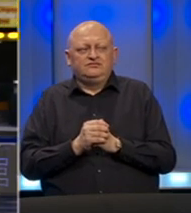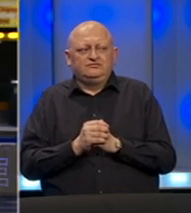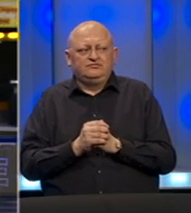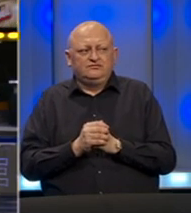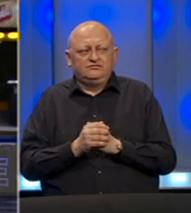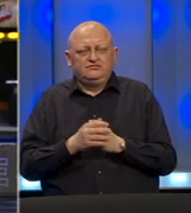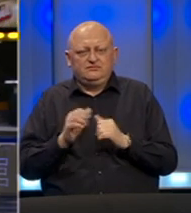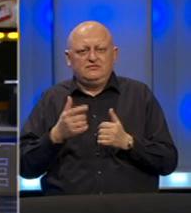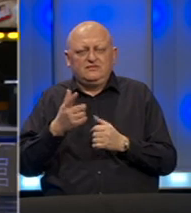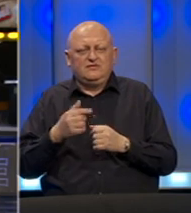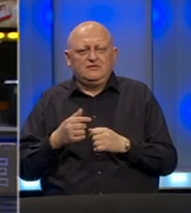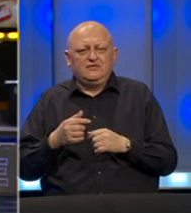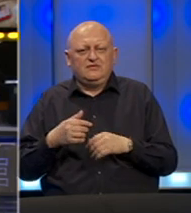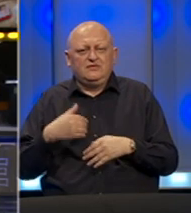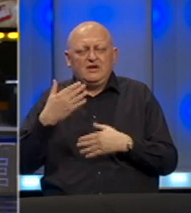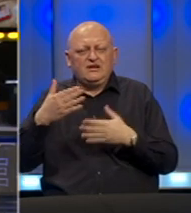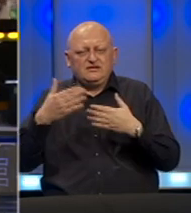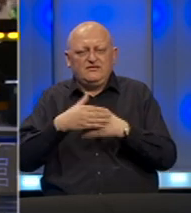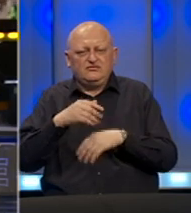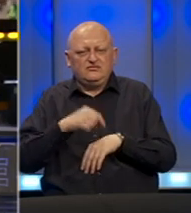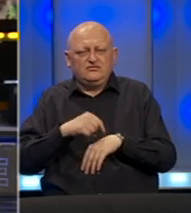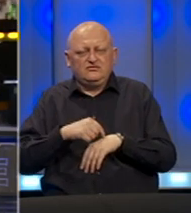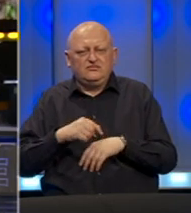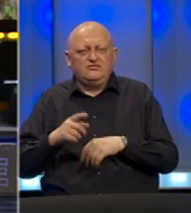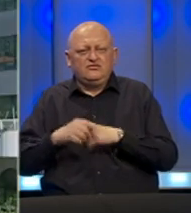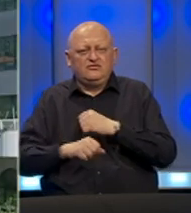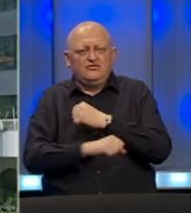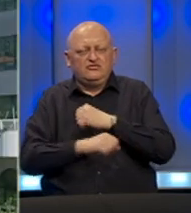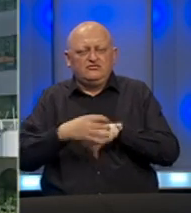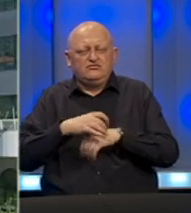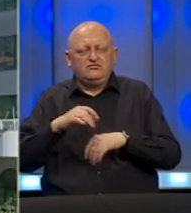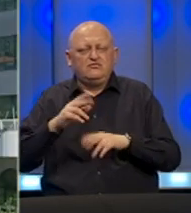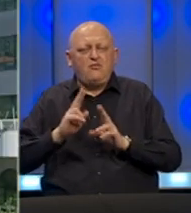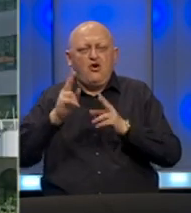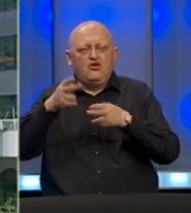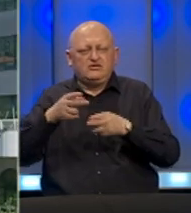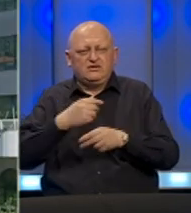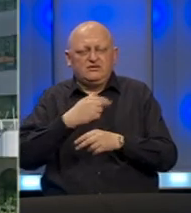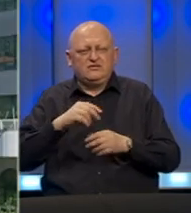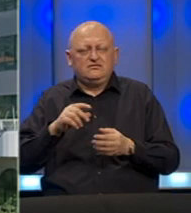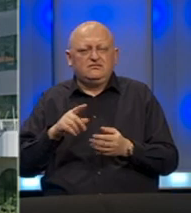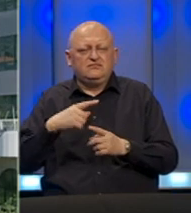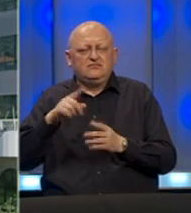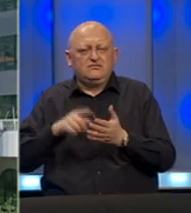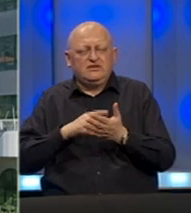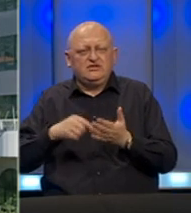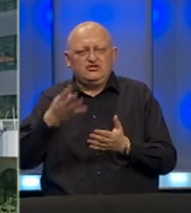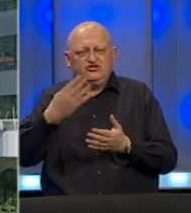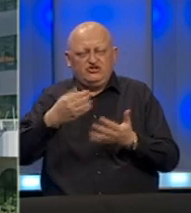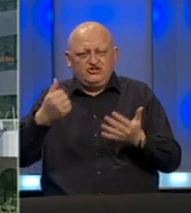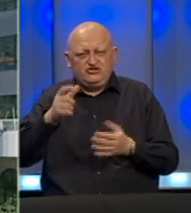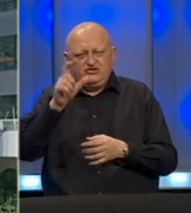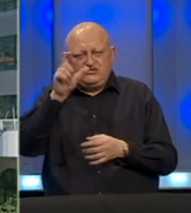Tako je Gordana. Dakle, u kasnim večernjim satima u Sveučilišnoj kliničkoj bolnici Mostar na COVID-19 testirano je 46